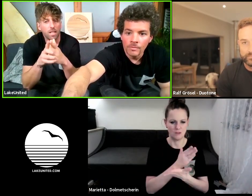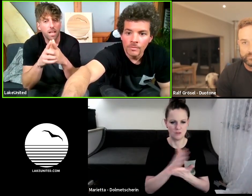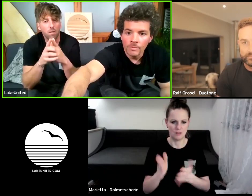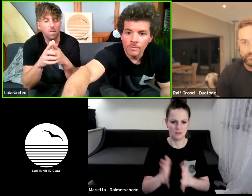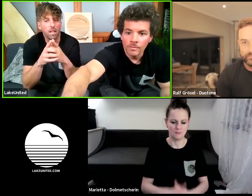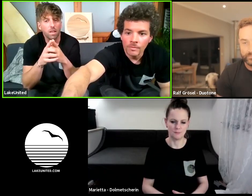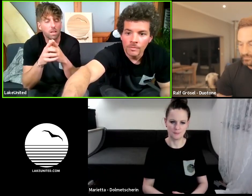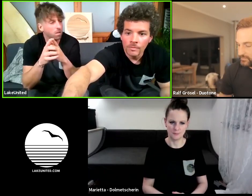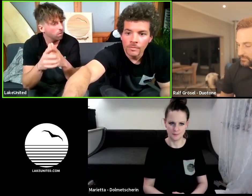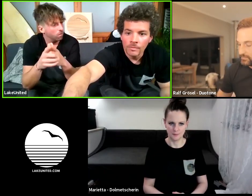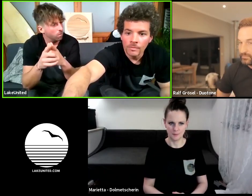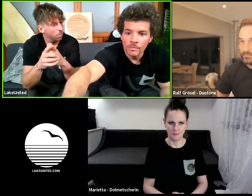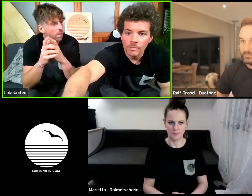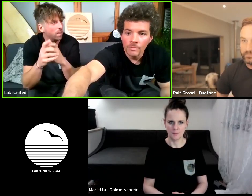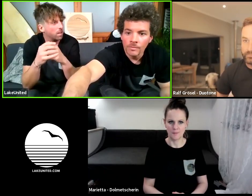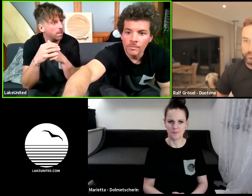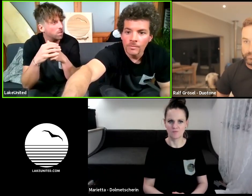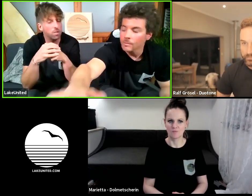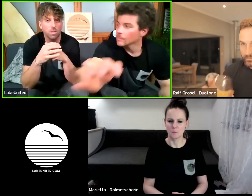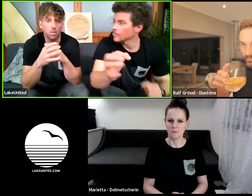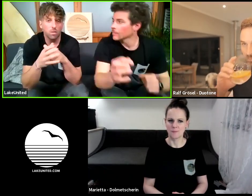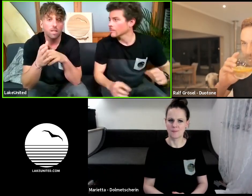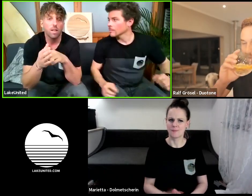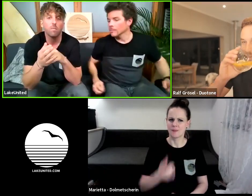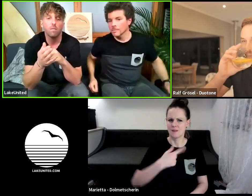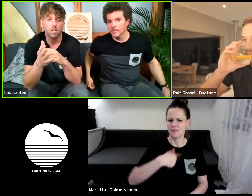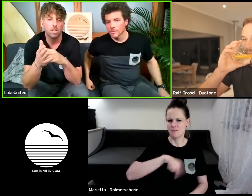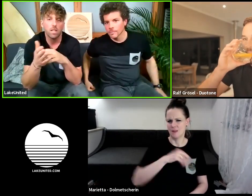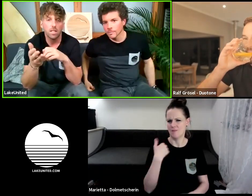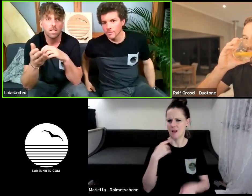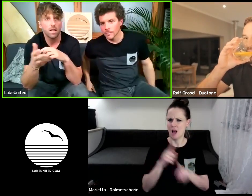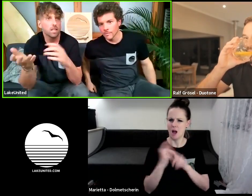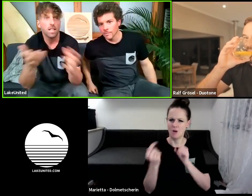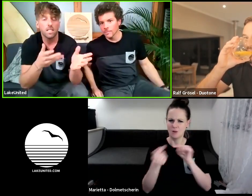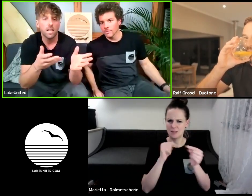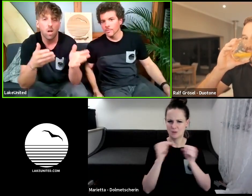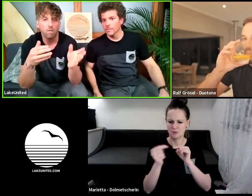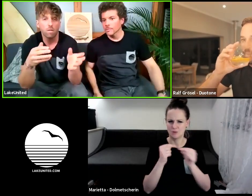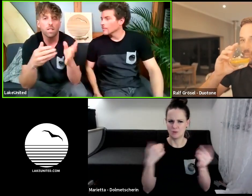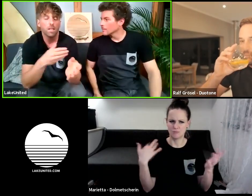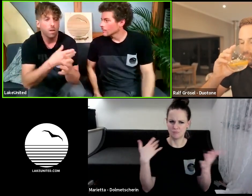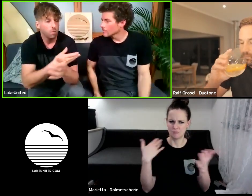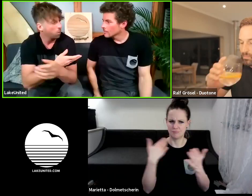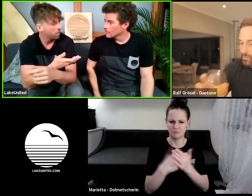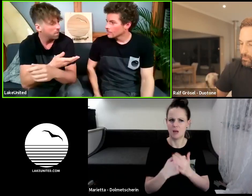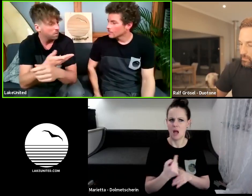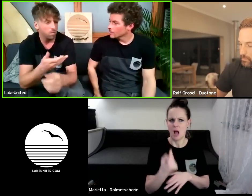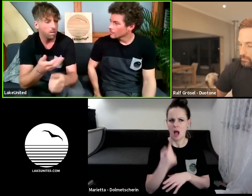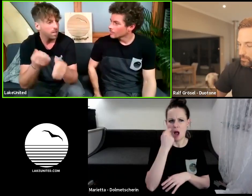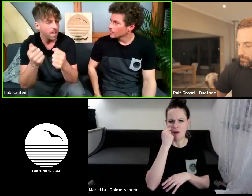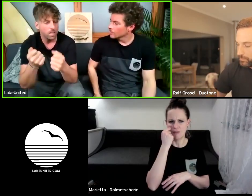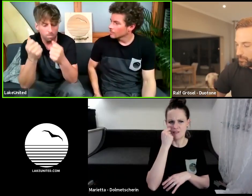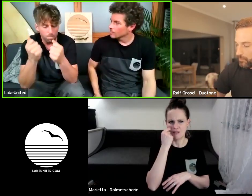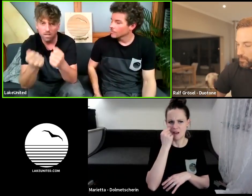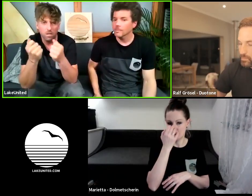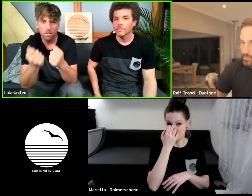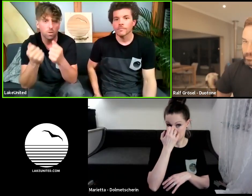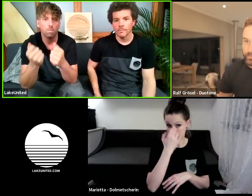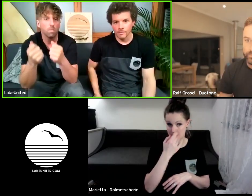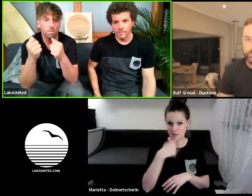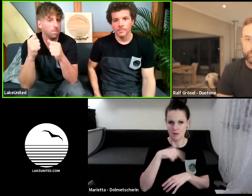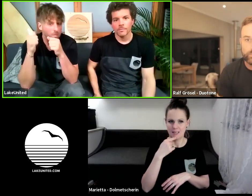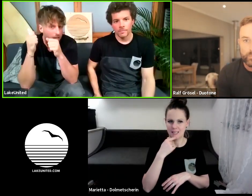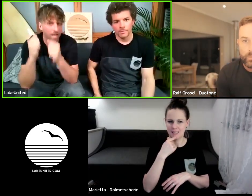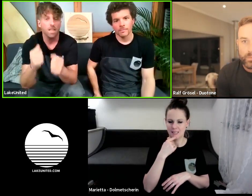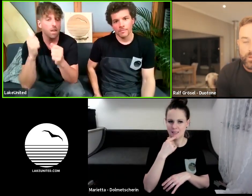Dann die nächste, eine Frage, die wir eigentlich schon diskutiert haben, weil es uns in letzter Zeit, in den letzten Jahren aufgefallen ist. Früher war es immer so, wir haben die Kites bis